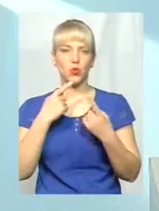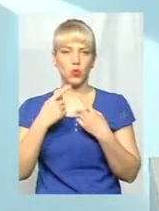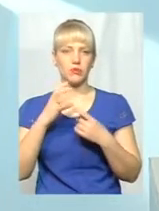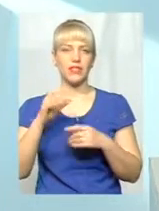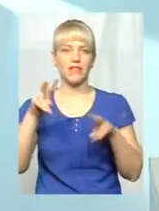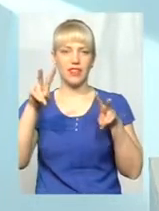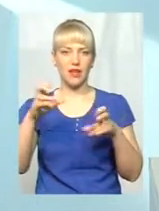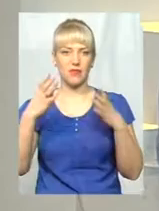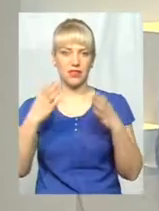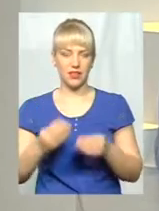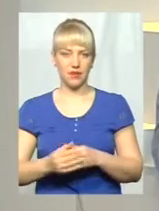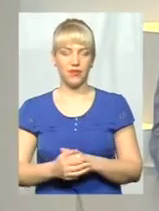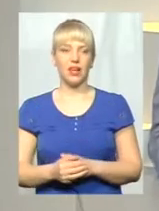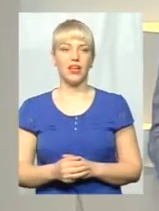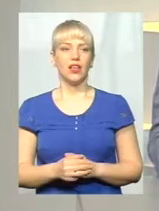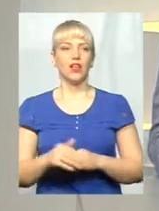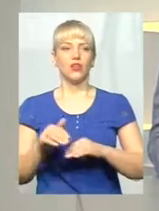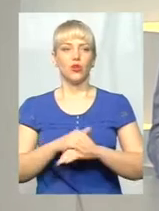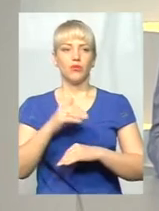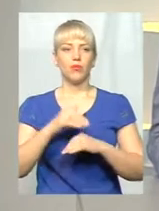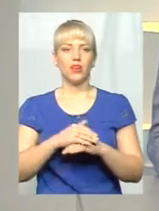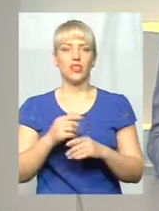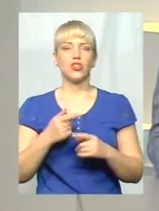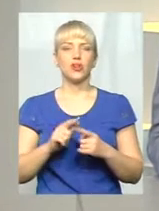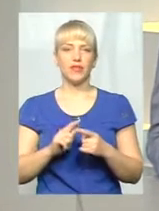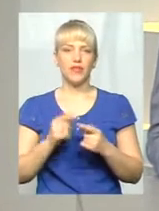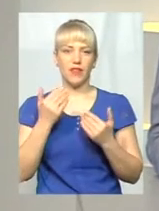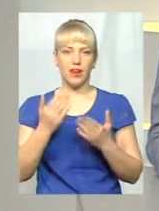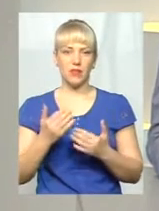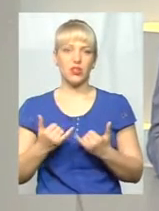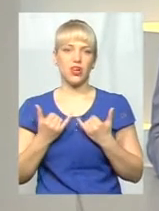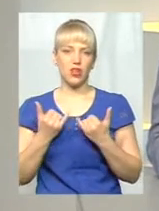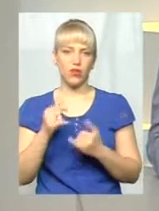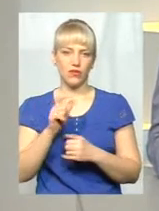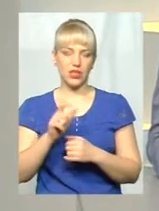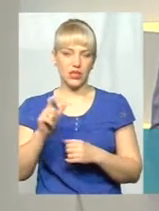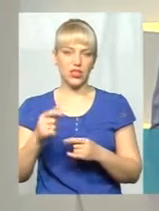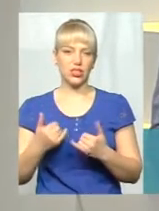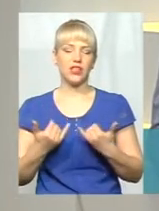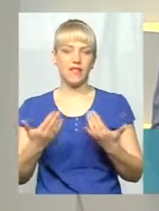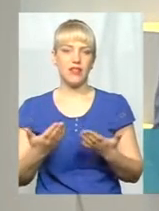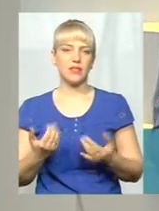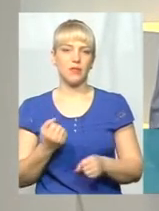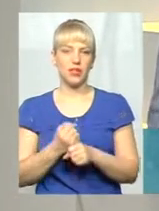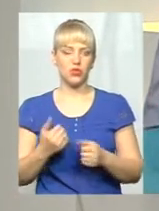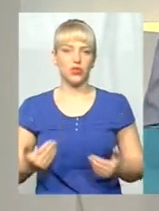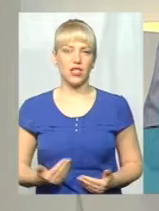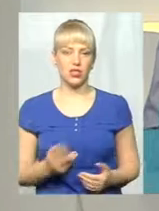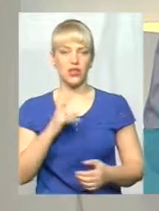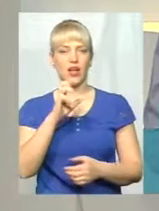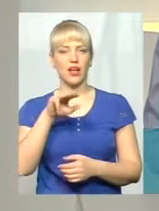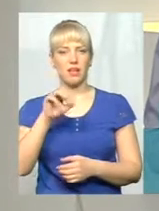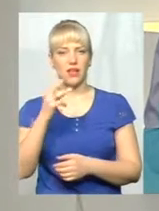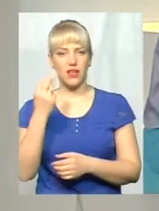вас. Доброго вечора. Доброго вечора і вам, зайчімо, шановні глядачі. У студії «Наживо» для вас працюють Олена Кеміняш і Оксана Фіновська